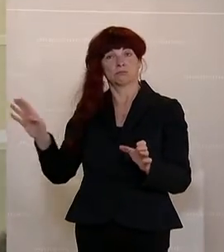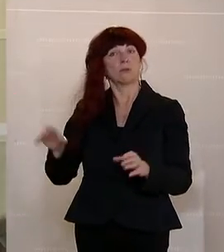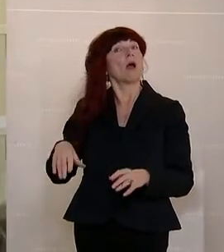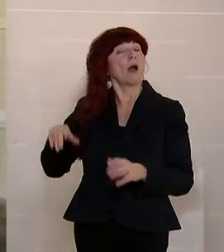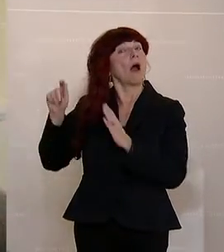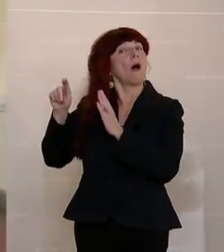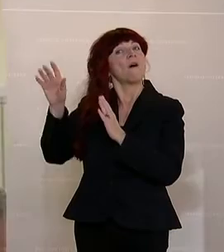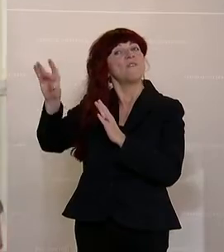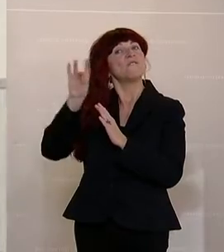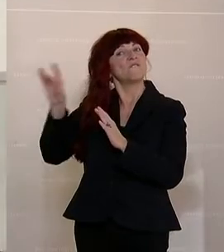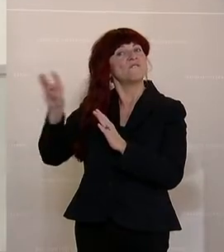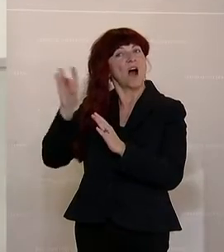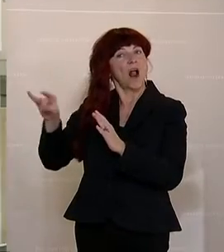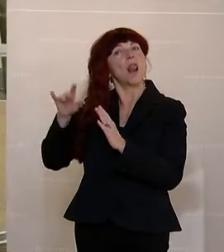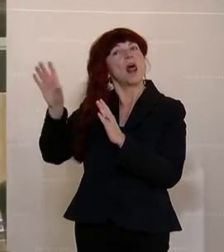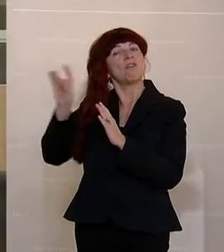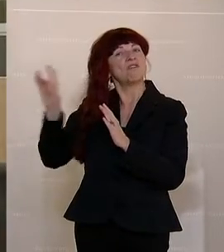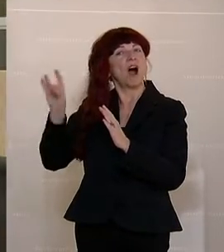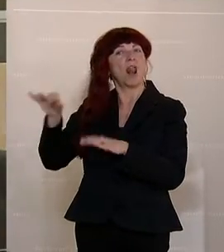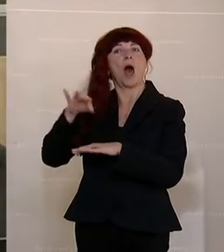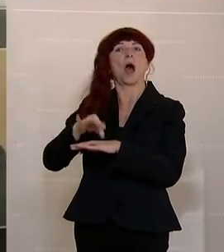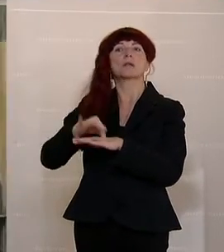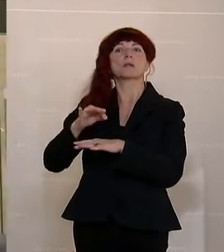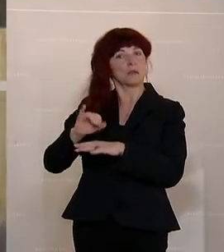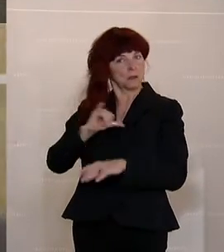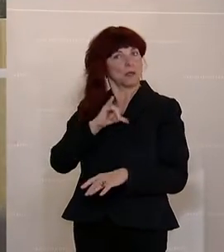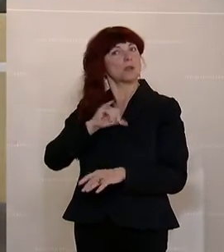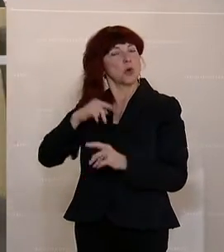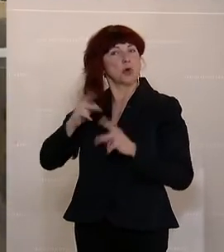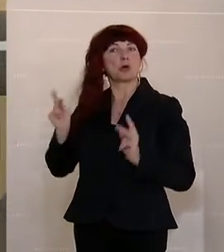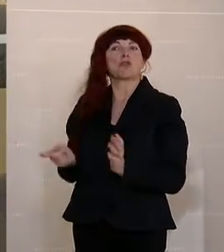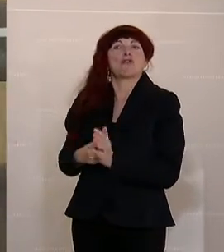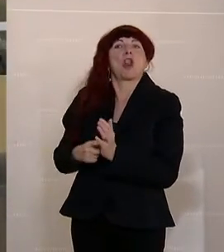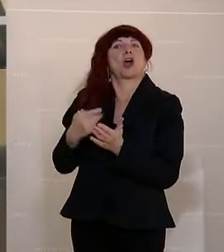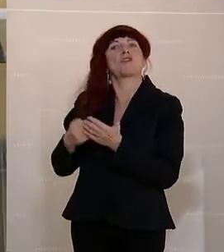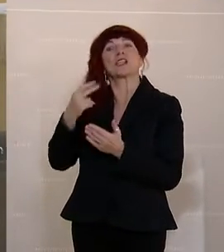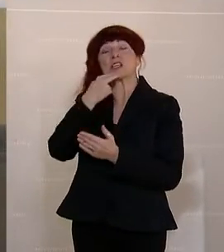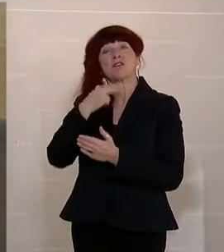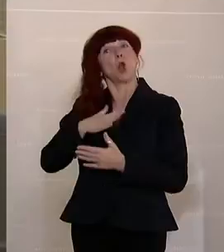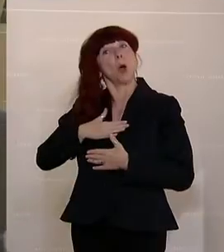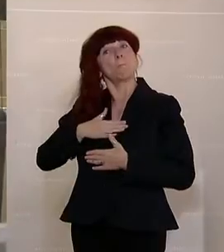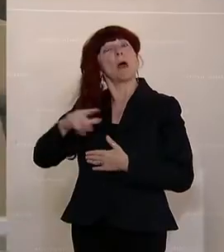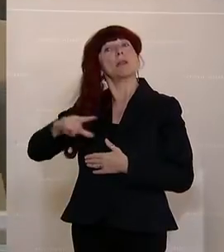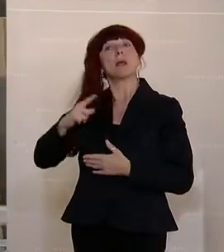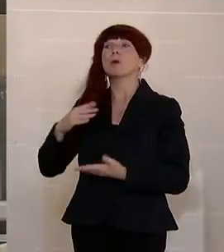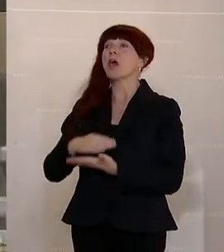attraktive Posten, weil da kann ich verlangen, was ich will und kann mir auch mein Leben sehr gut einteilen.